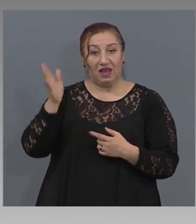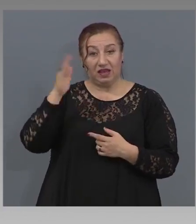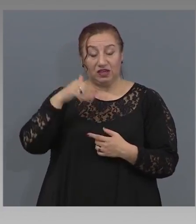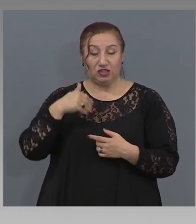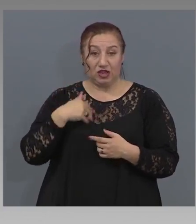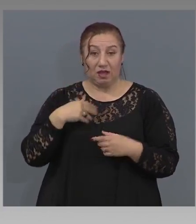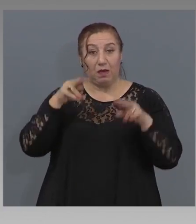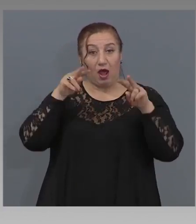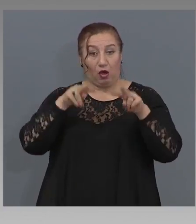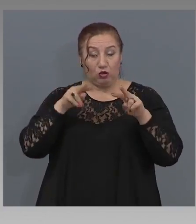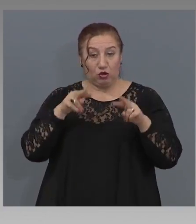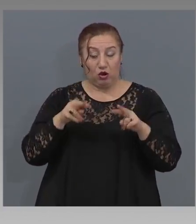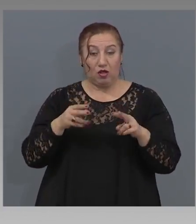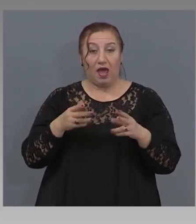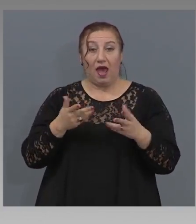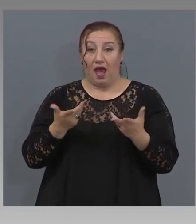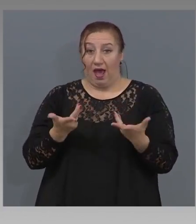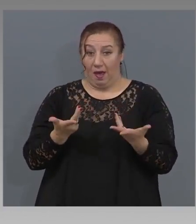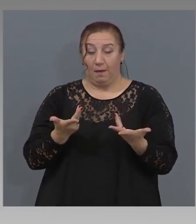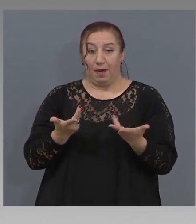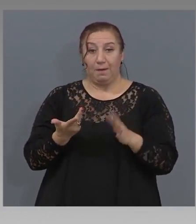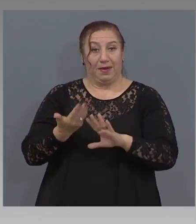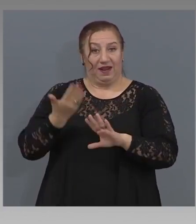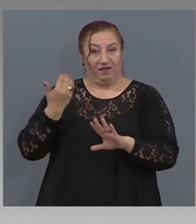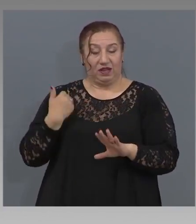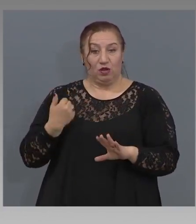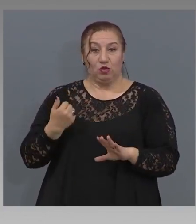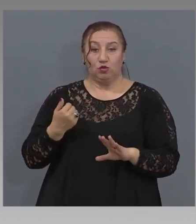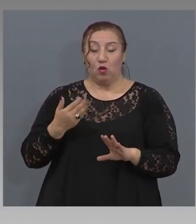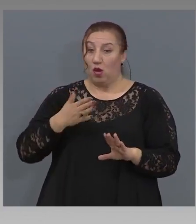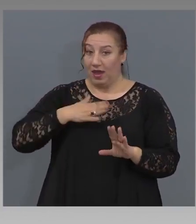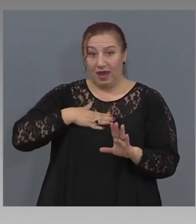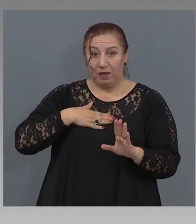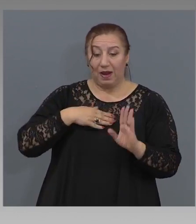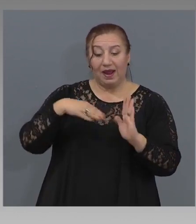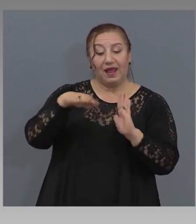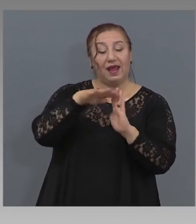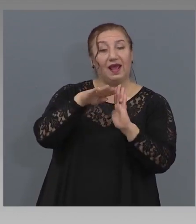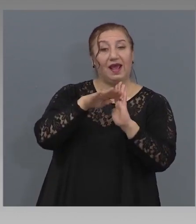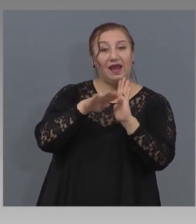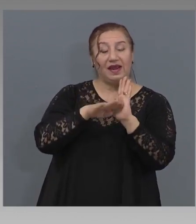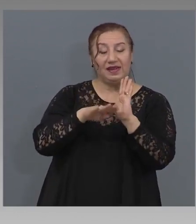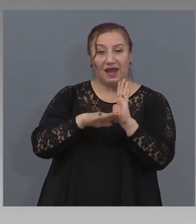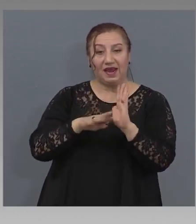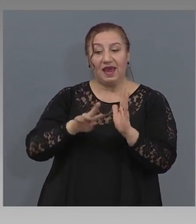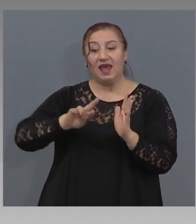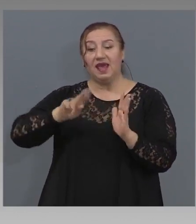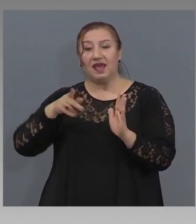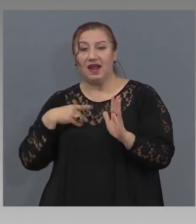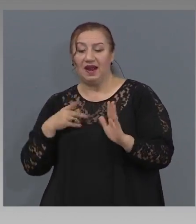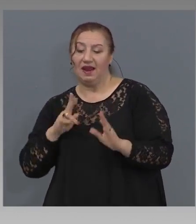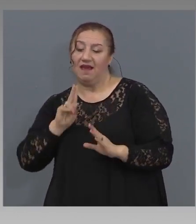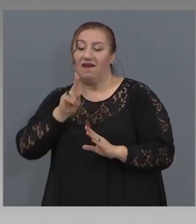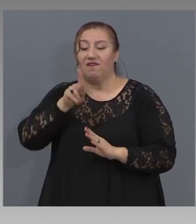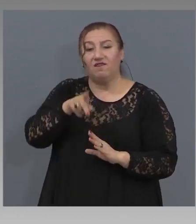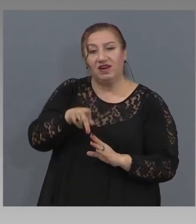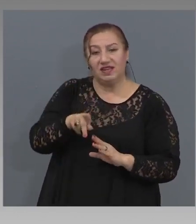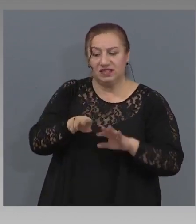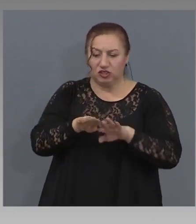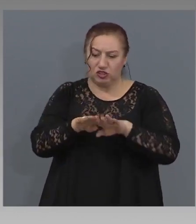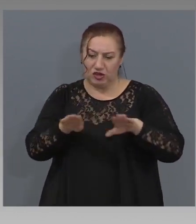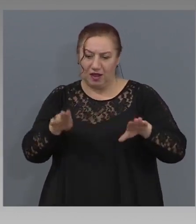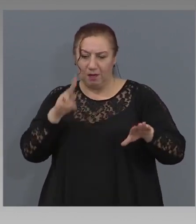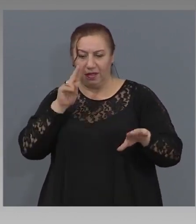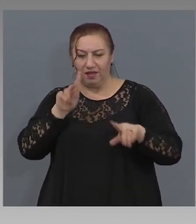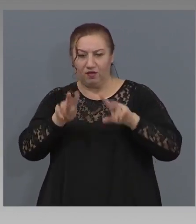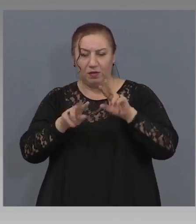има критерии, по който да влезеш в тая платформа, или влизаш вътре, след което се установява, че нещо не е точно така, както се